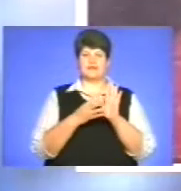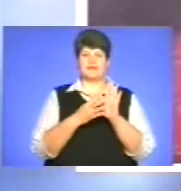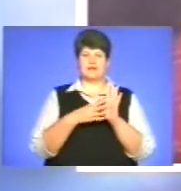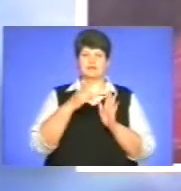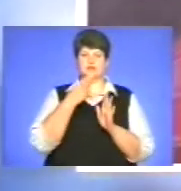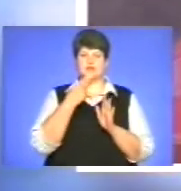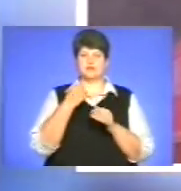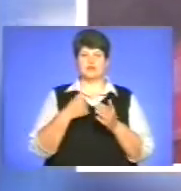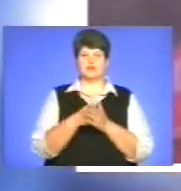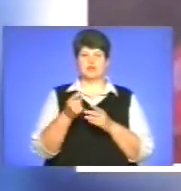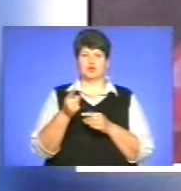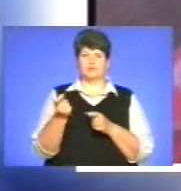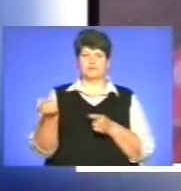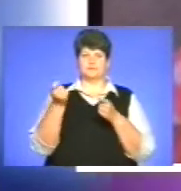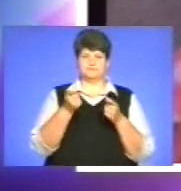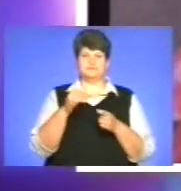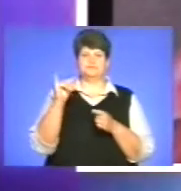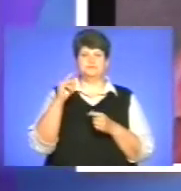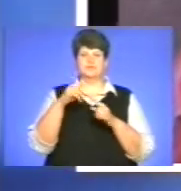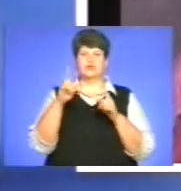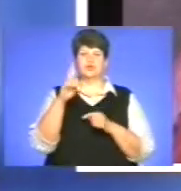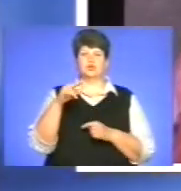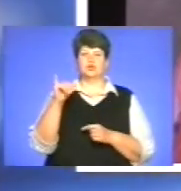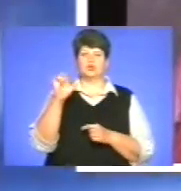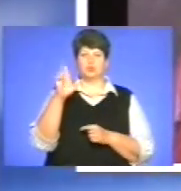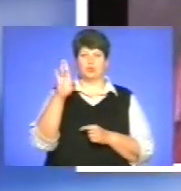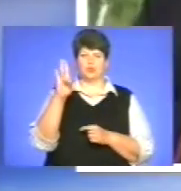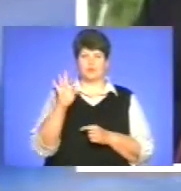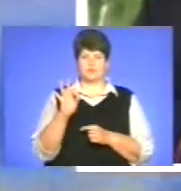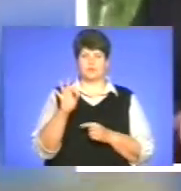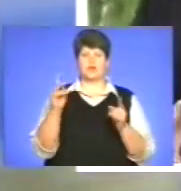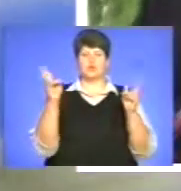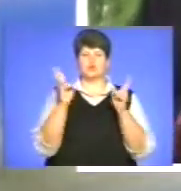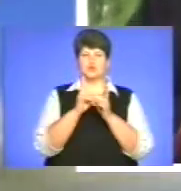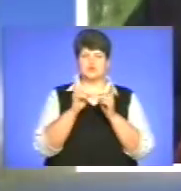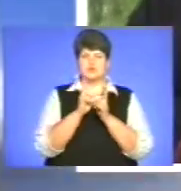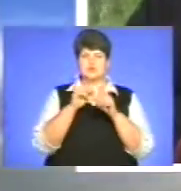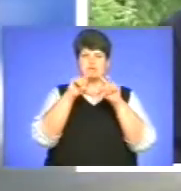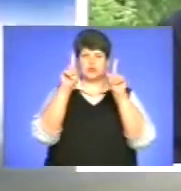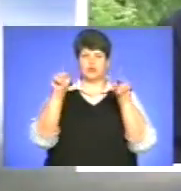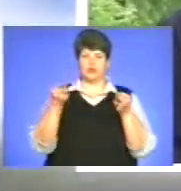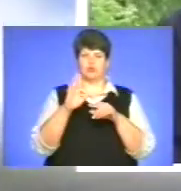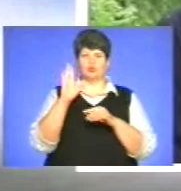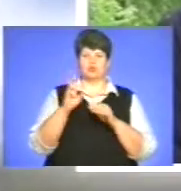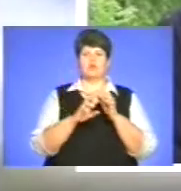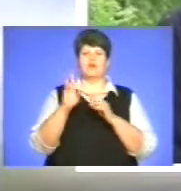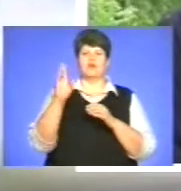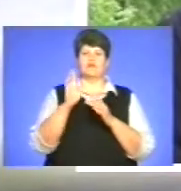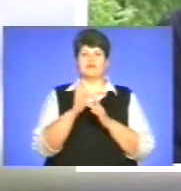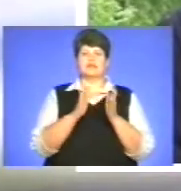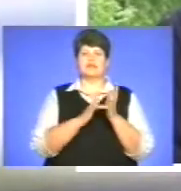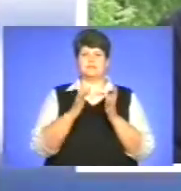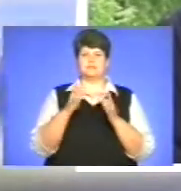до Тернополя прибуде ікона Дубинської Божої Матері. Зустріч чорудотворного образа відбудеться у церкві Різдва при Святої